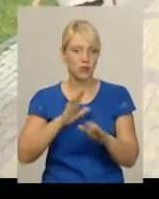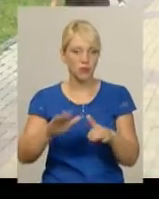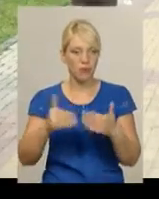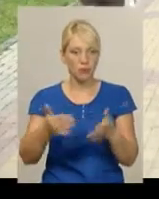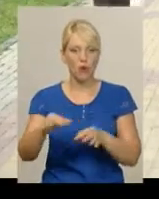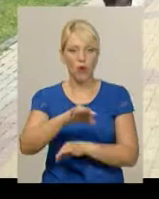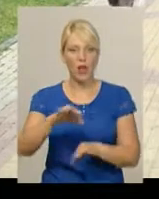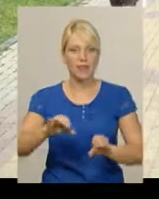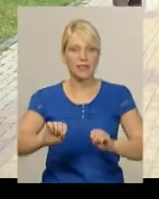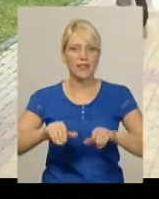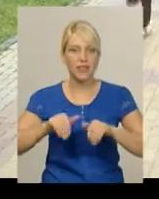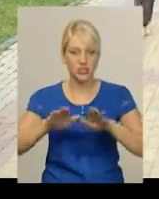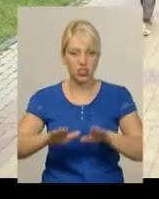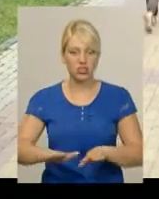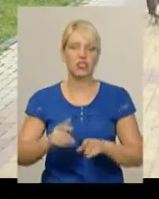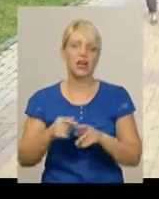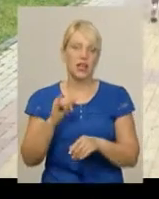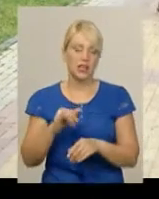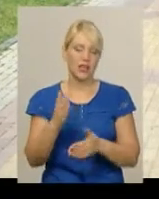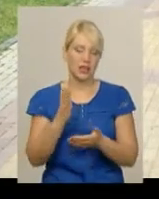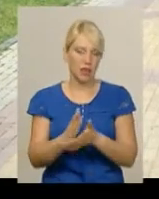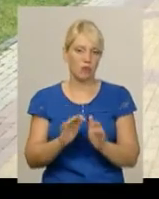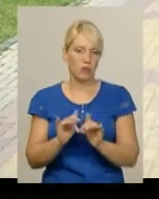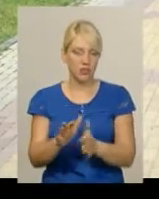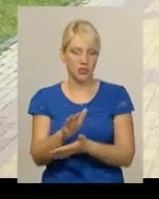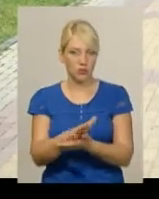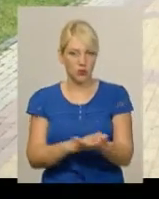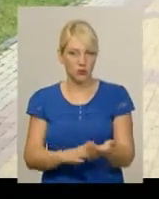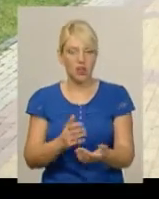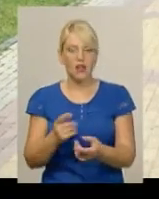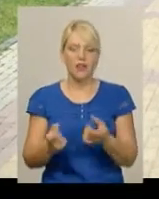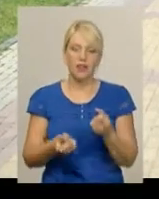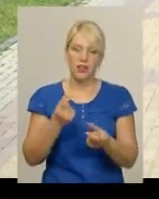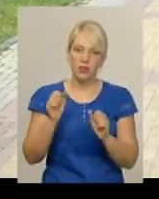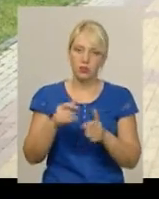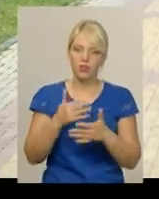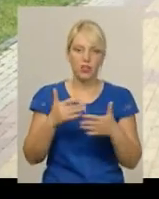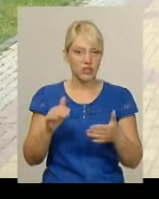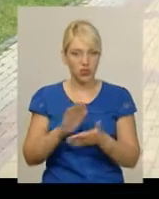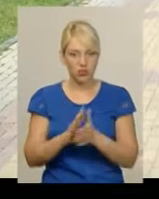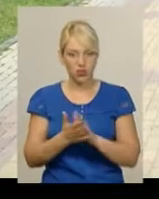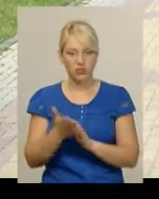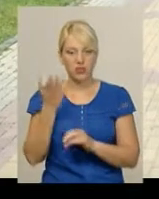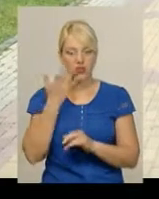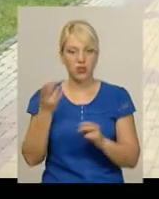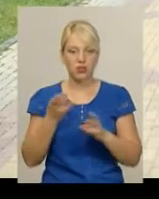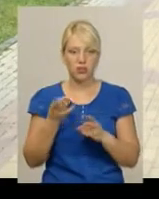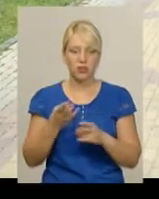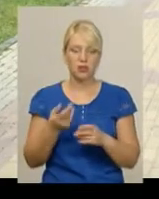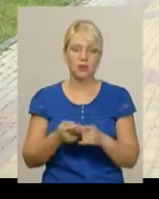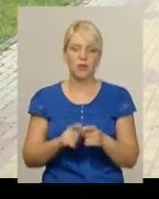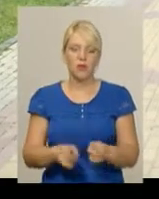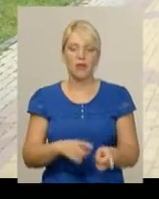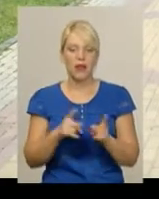рішення, тобто ми бачимо, процес іде. Зрозуміло, що можуть виникати різні ситуації, коли не буде необхідно перенести зупинку.